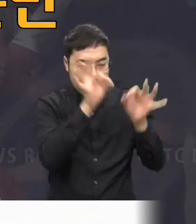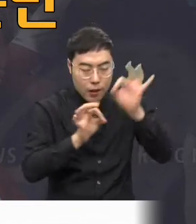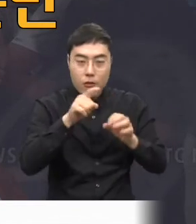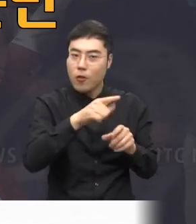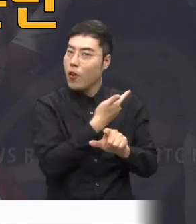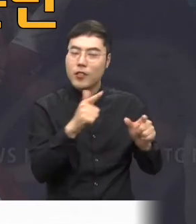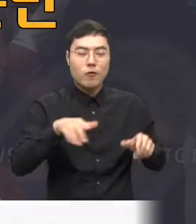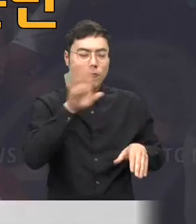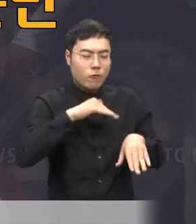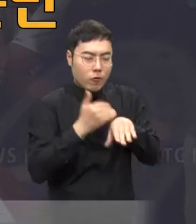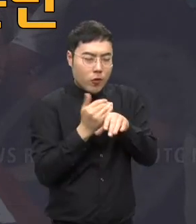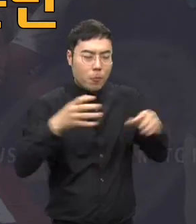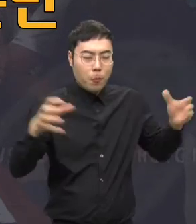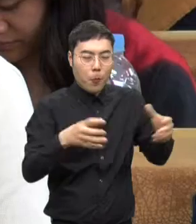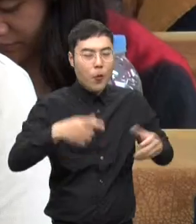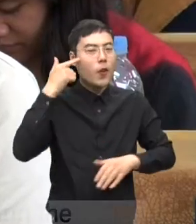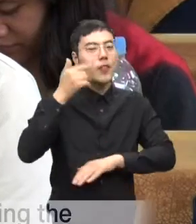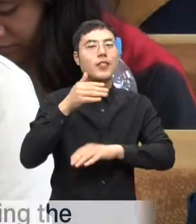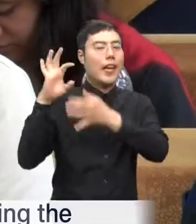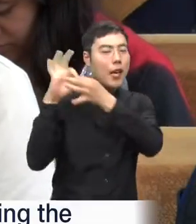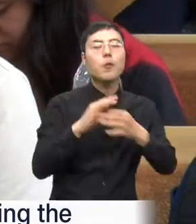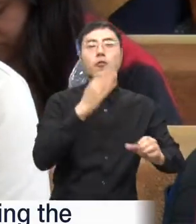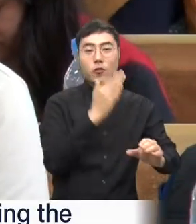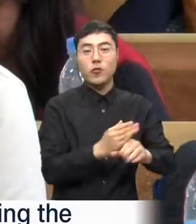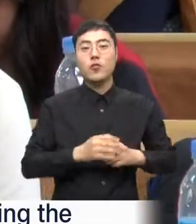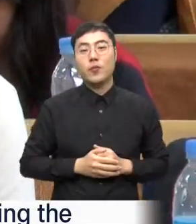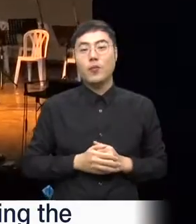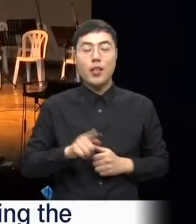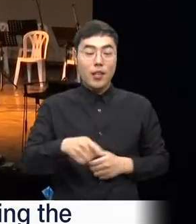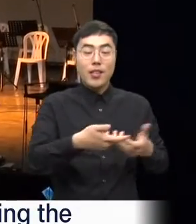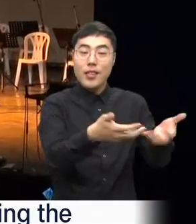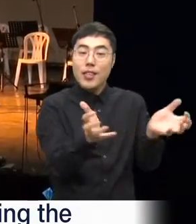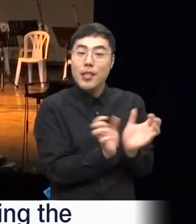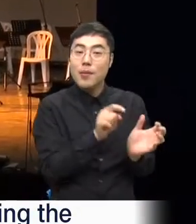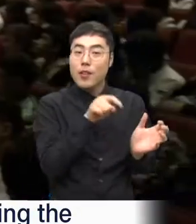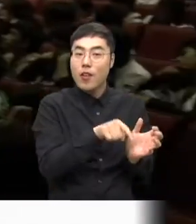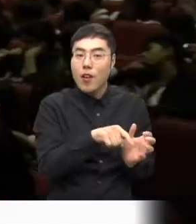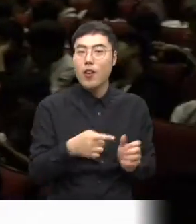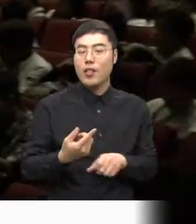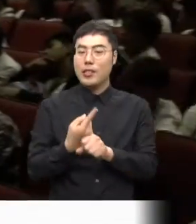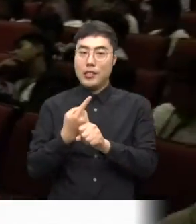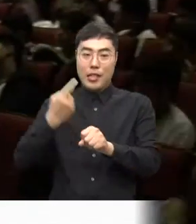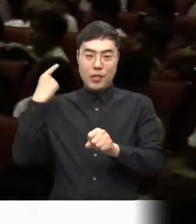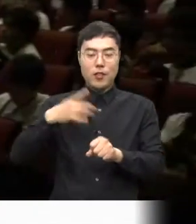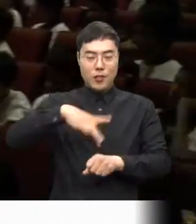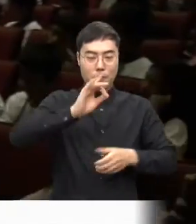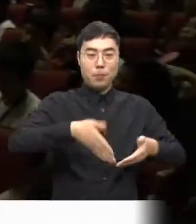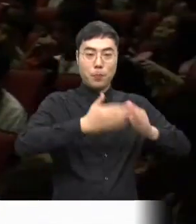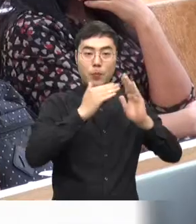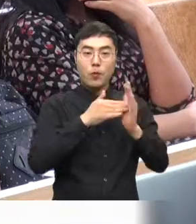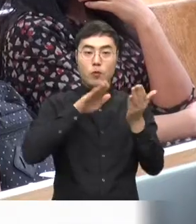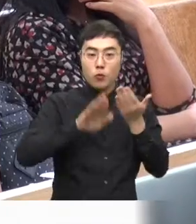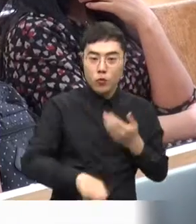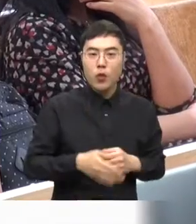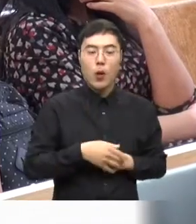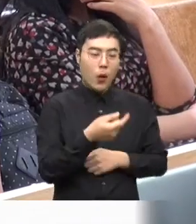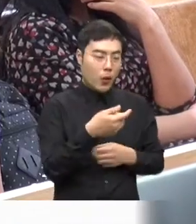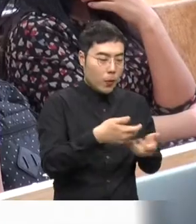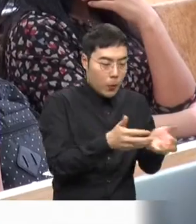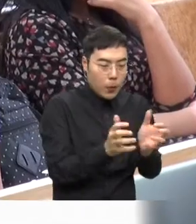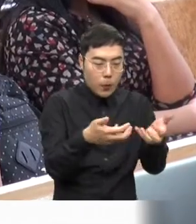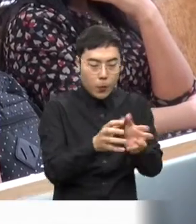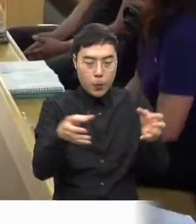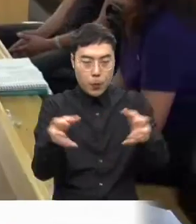집중훈련을 지속하고 있습니다. 필리핀 8미션팀은 지난 2014년 마닐라 전도집회 후 조직돼 지난해부터